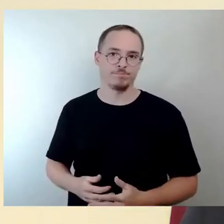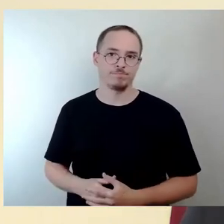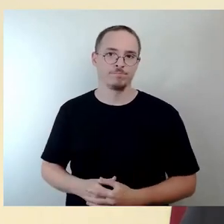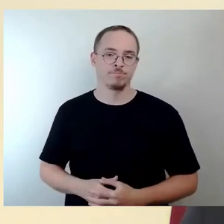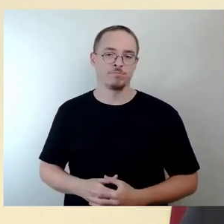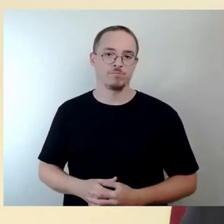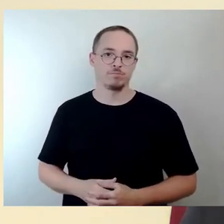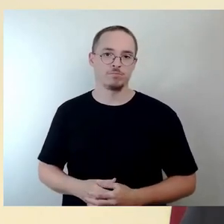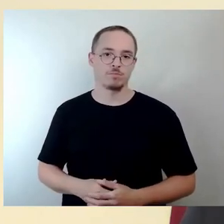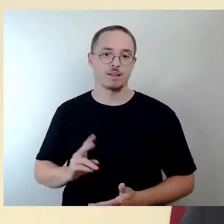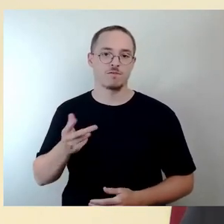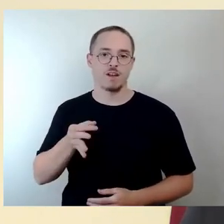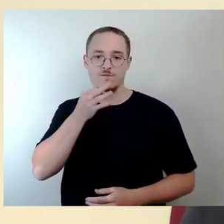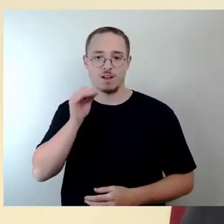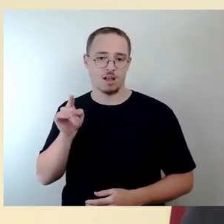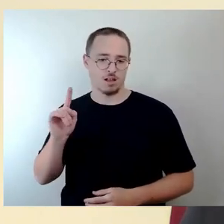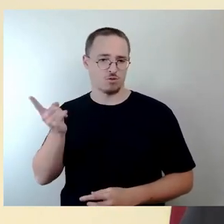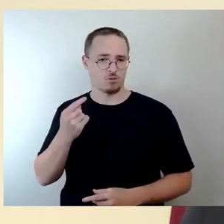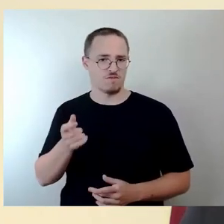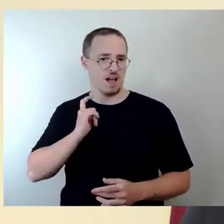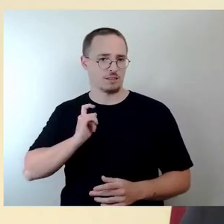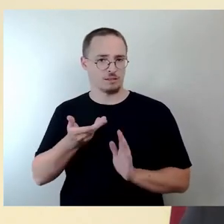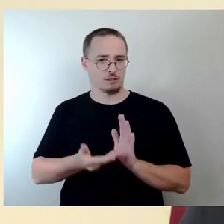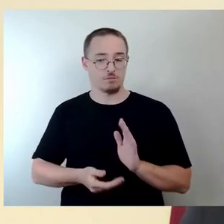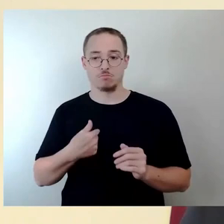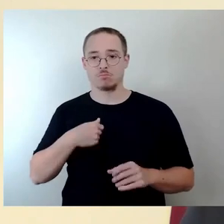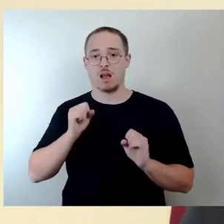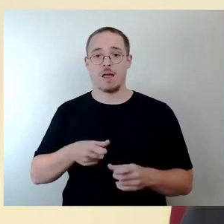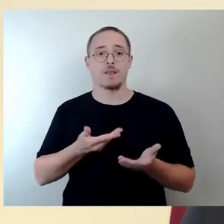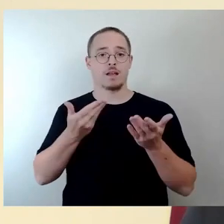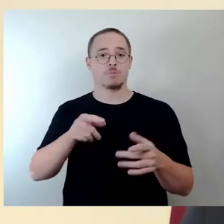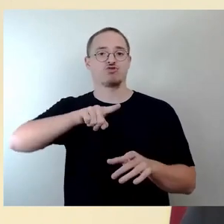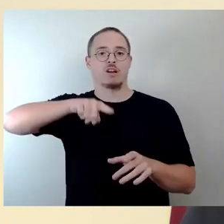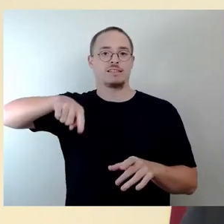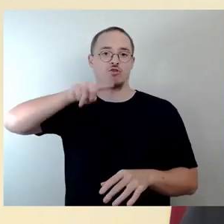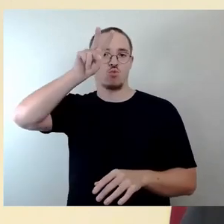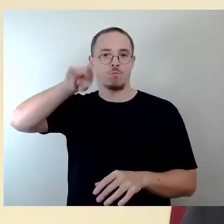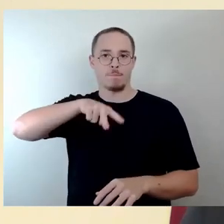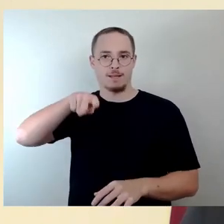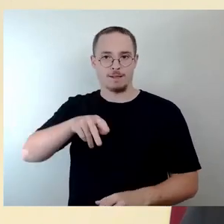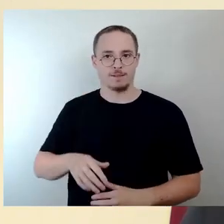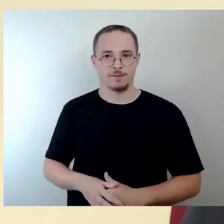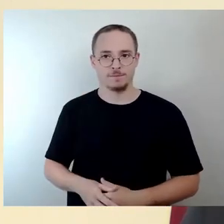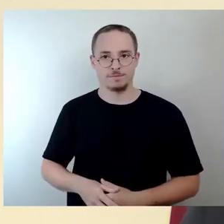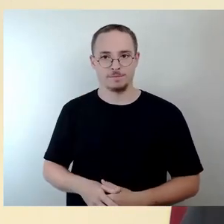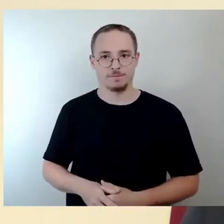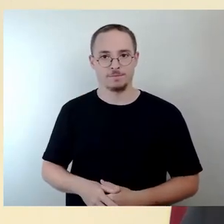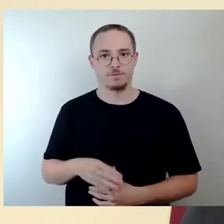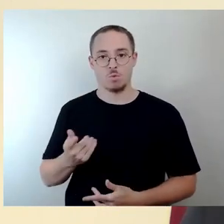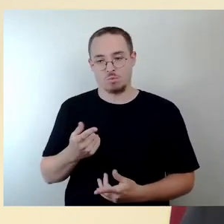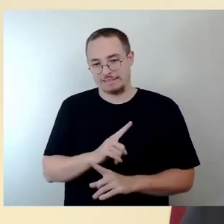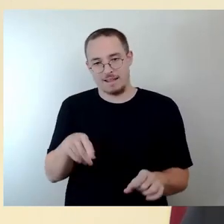statistischen Überblick geben. Es ist nicht möglich rückwirkend, dort